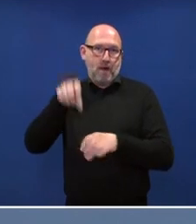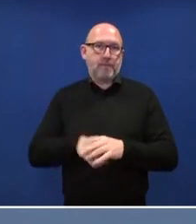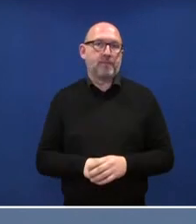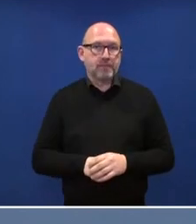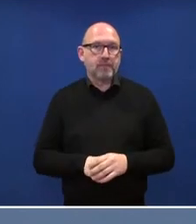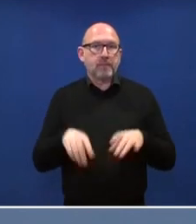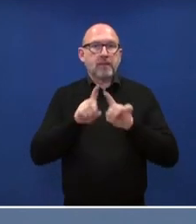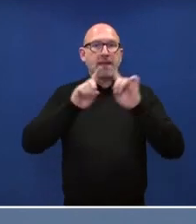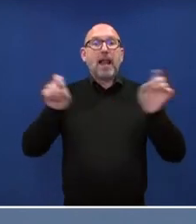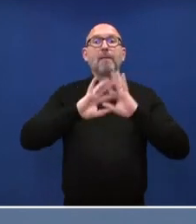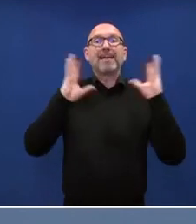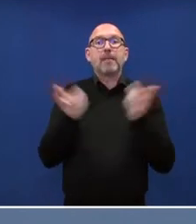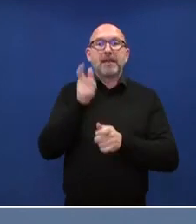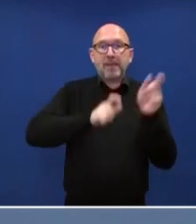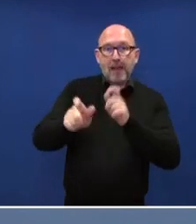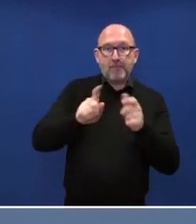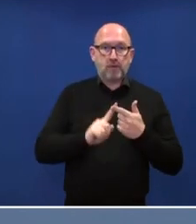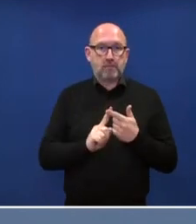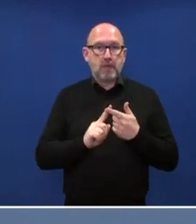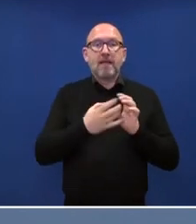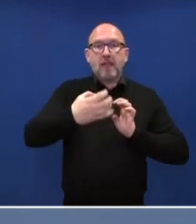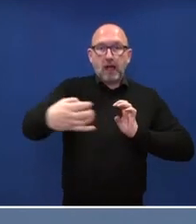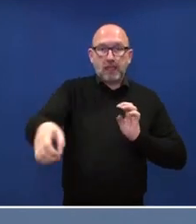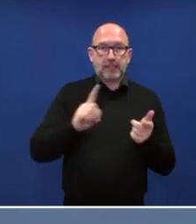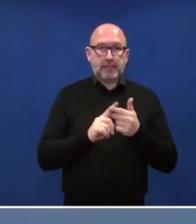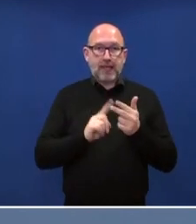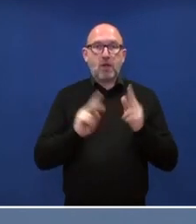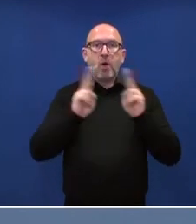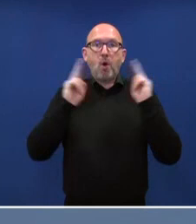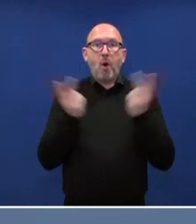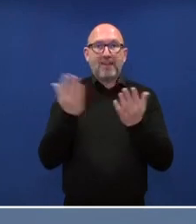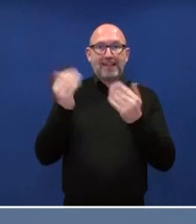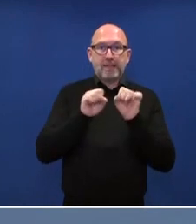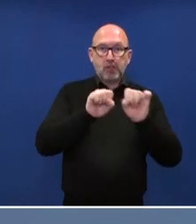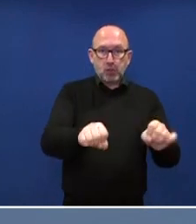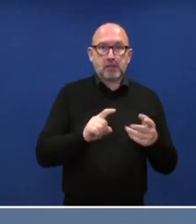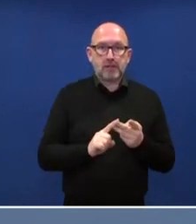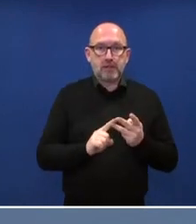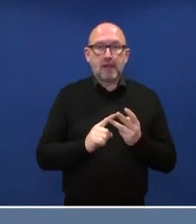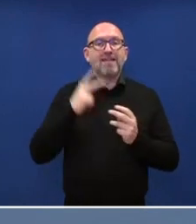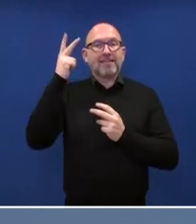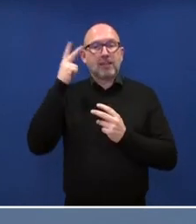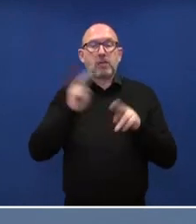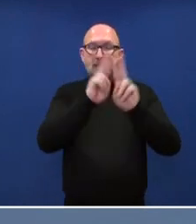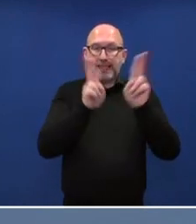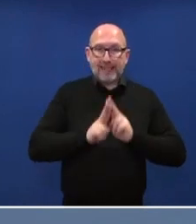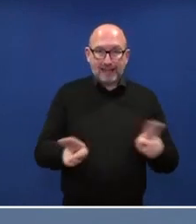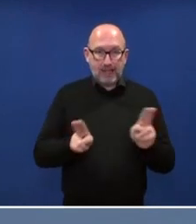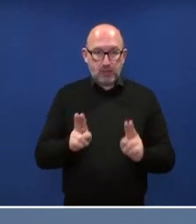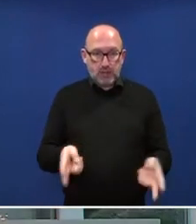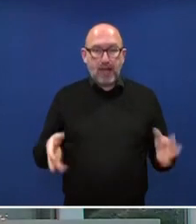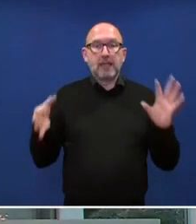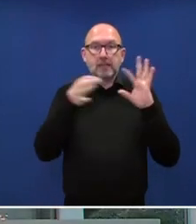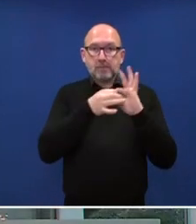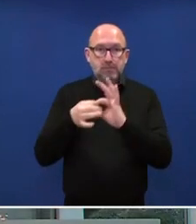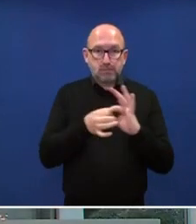Themen Pandemiebekämpfung, Nachhaltigkeit, Umwelt und Klimaschutz sowie nationale und internationale Vernetzung im Zentrum neuer